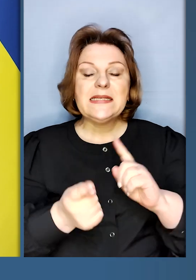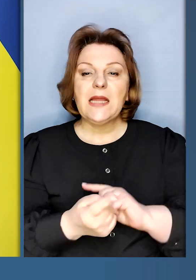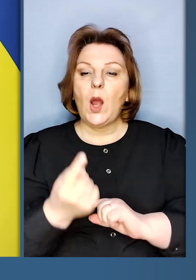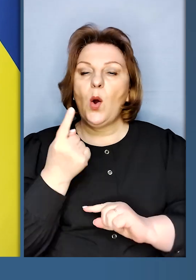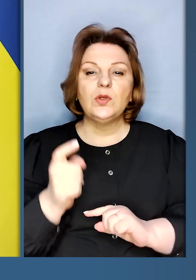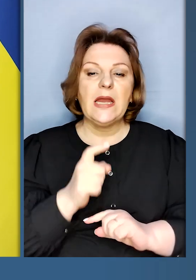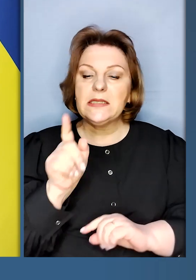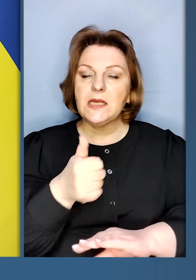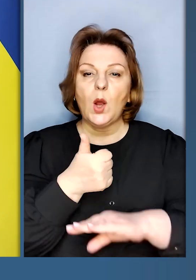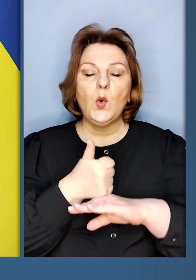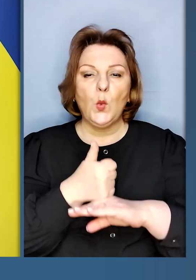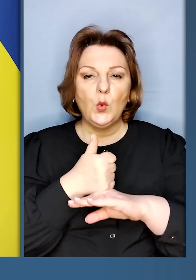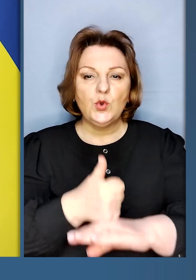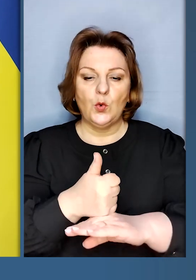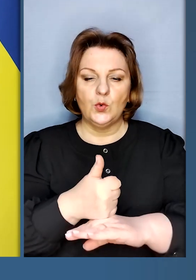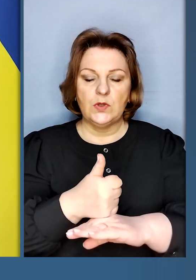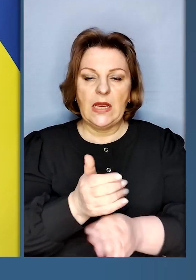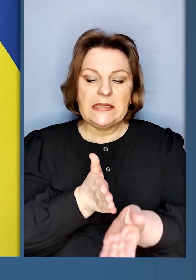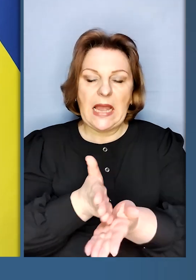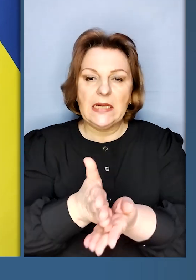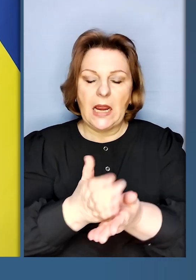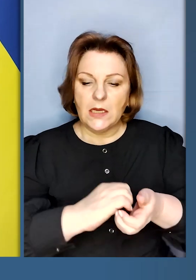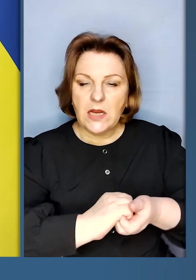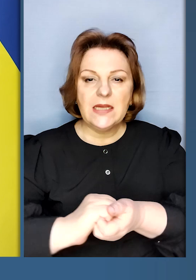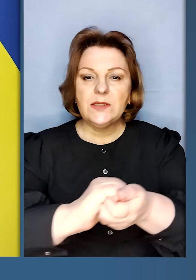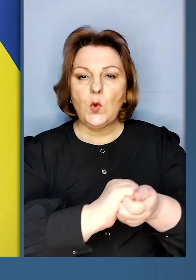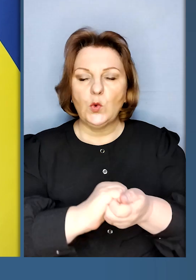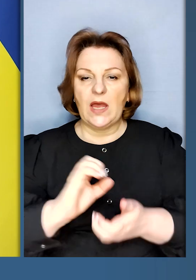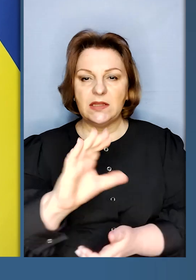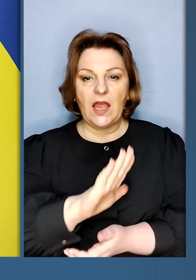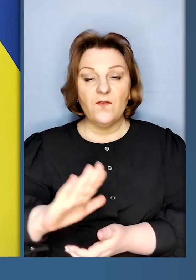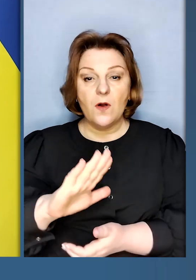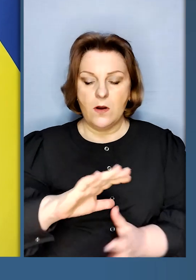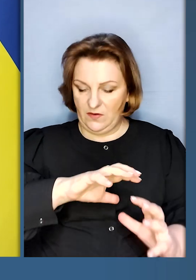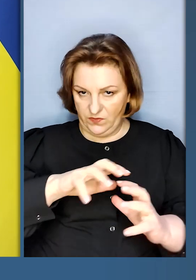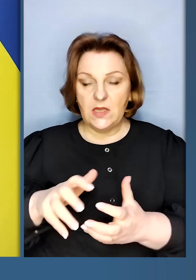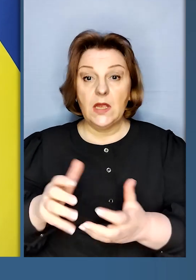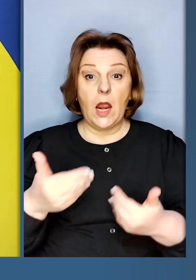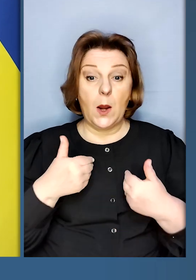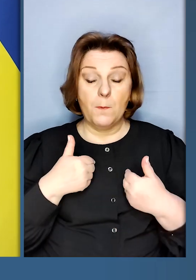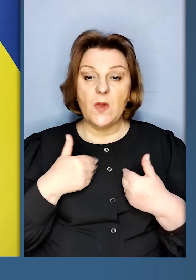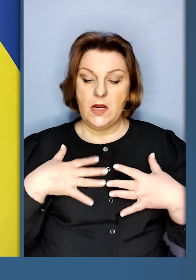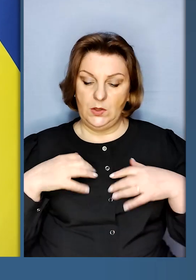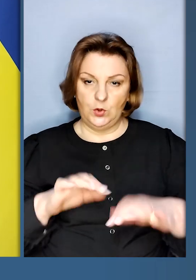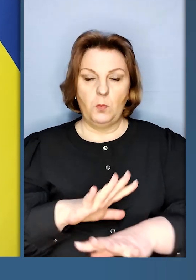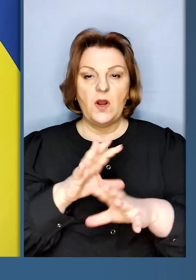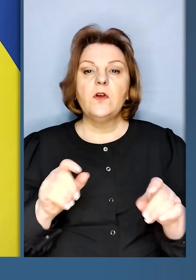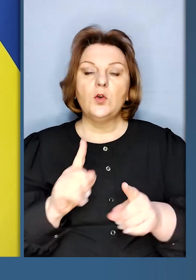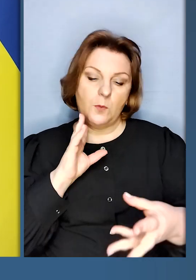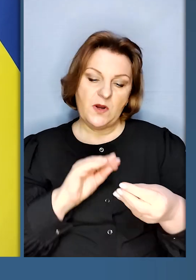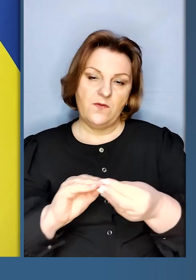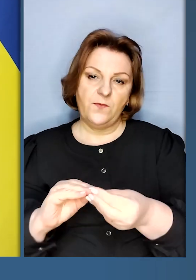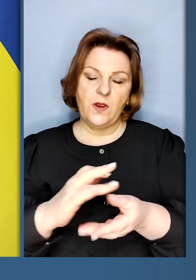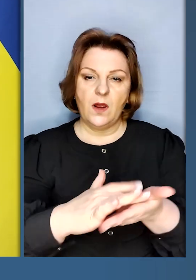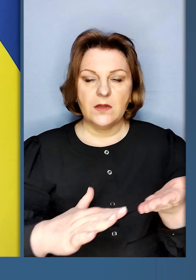однією з ключових ліній солідарності в Європі та світі. І ми зробимо все, щоб так